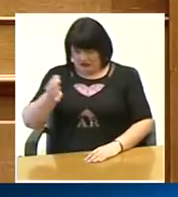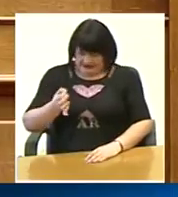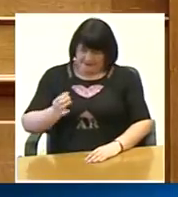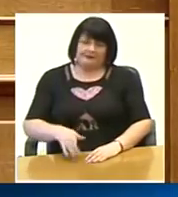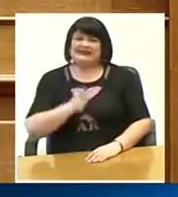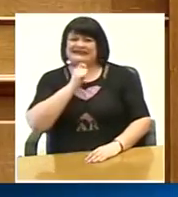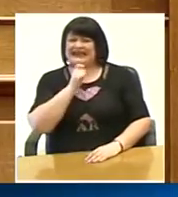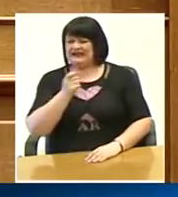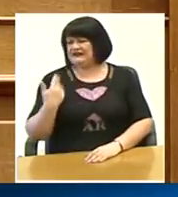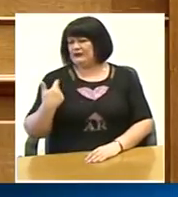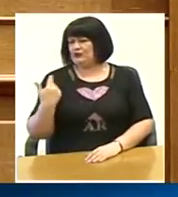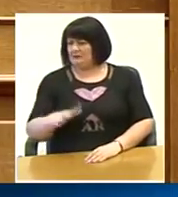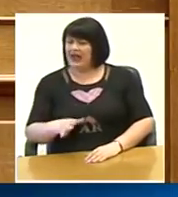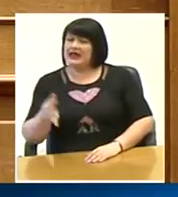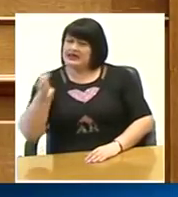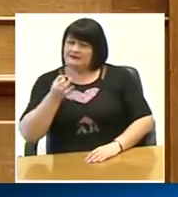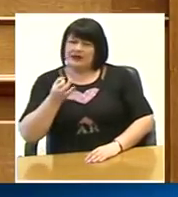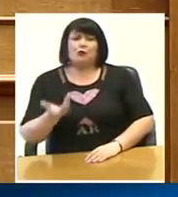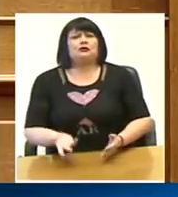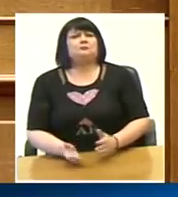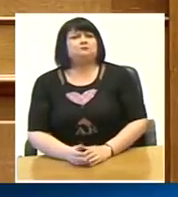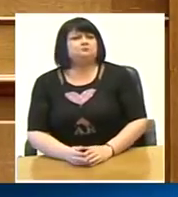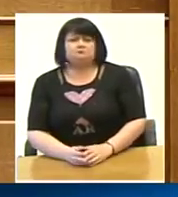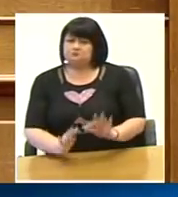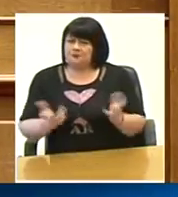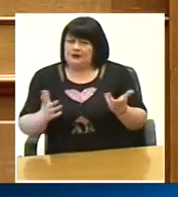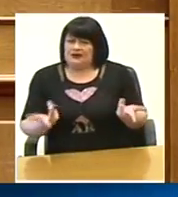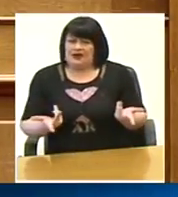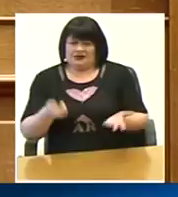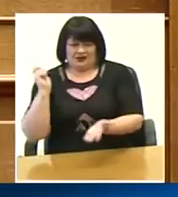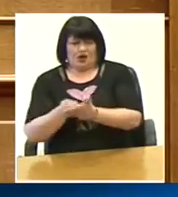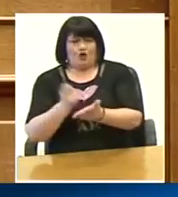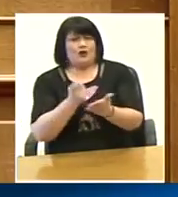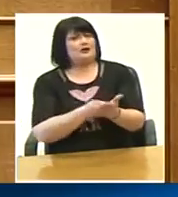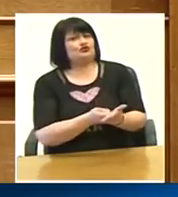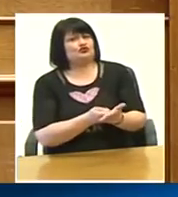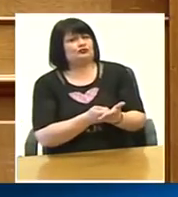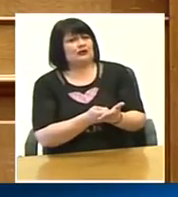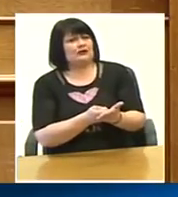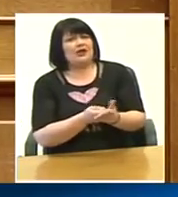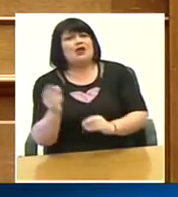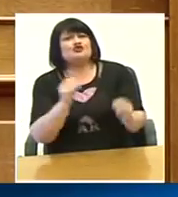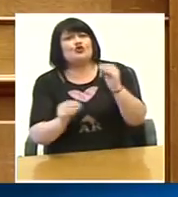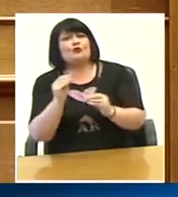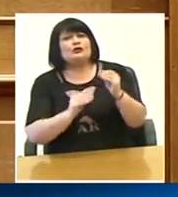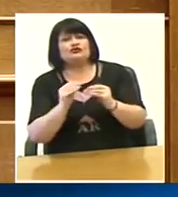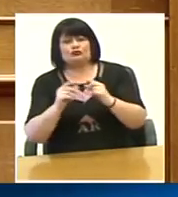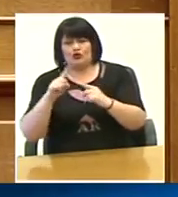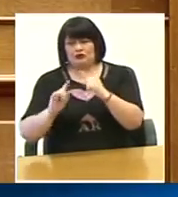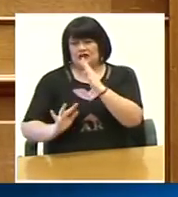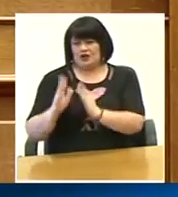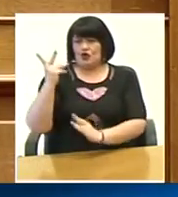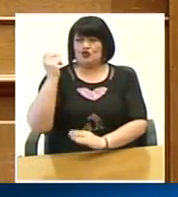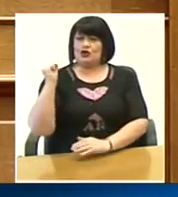συνέντευξή του πρόσφατα είπε ότι γιατί να αγοράζουμε εξοπλισμό υψηλής τεχνολογίας